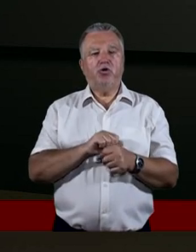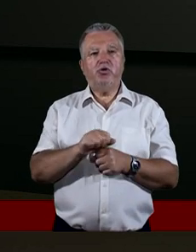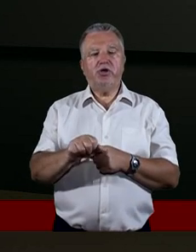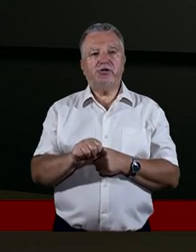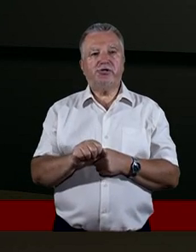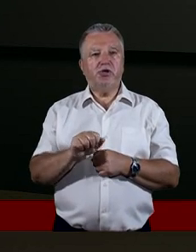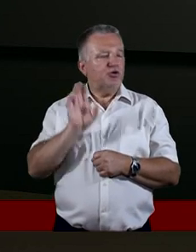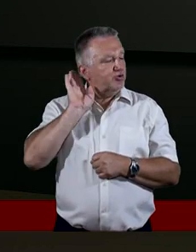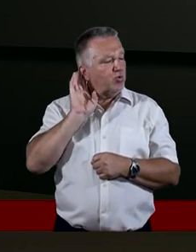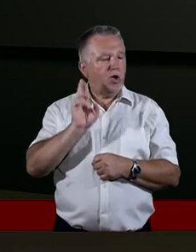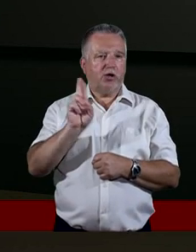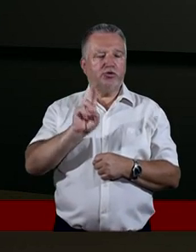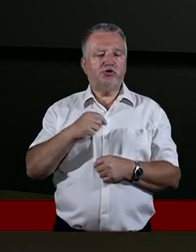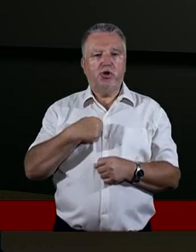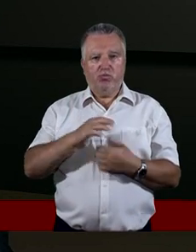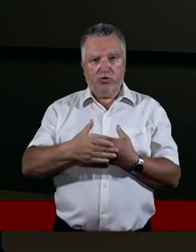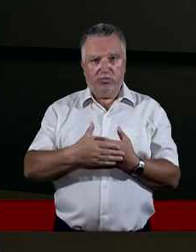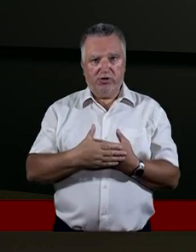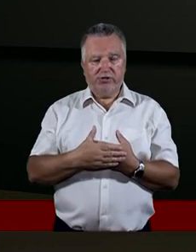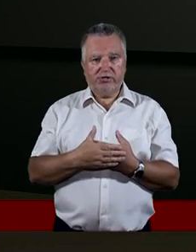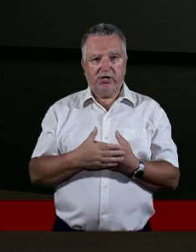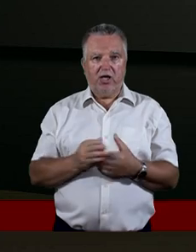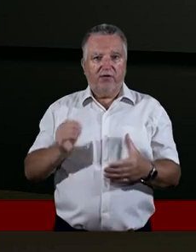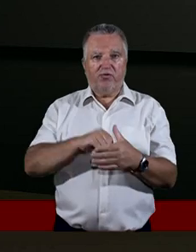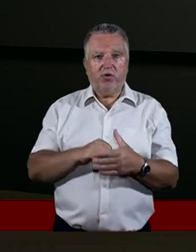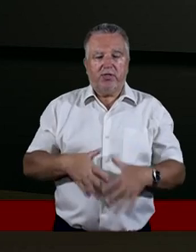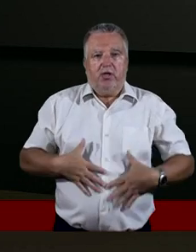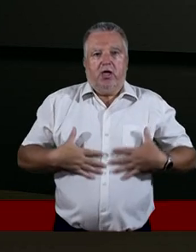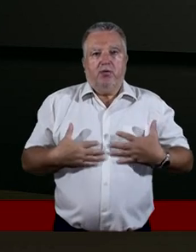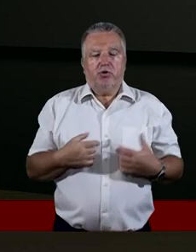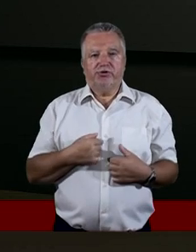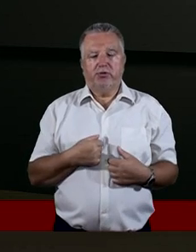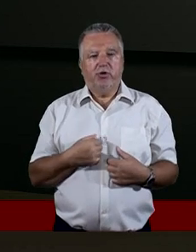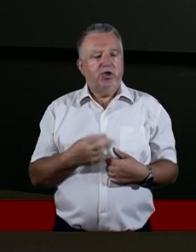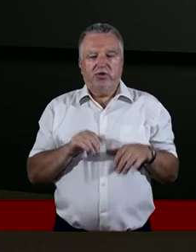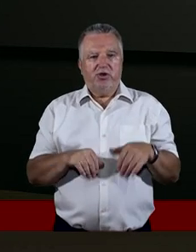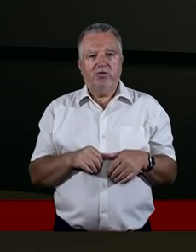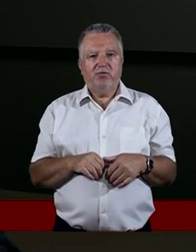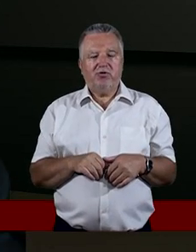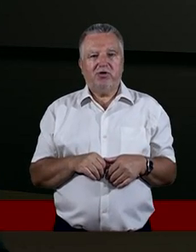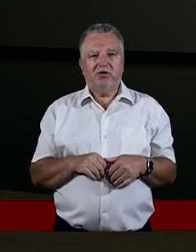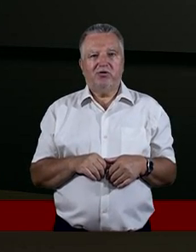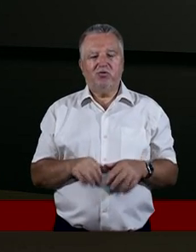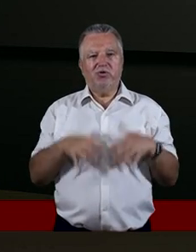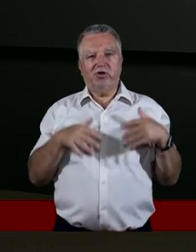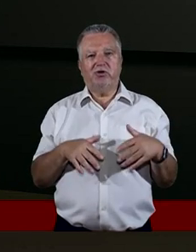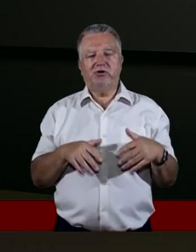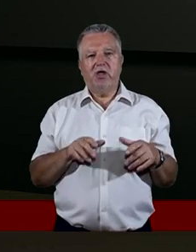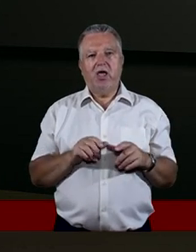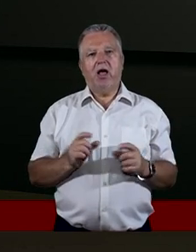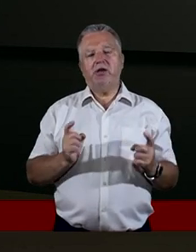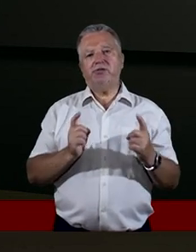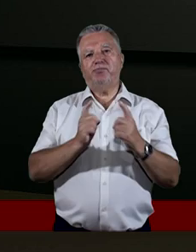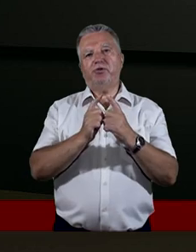ktoś, kto stanowi moją rodzinę, prawda, ja wkładam w to emocje. Nie jestem w stanie odciąć się od tego. Ale spotykam czasami ludzi,